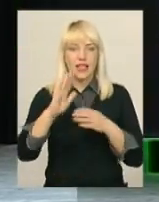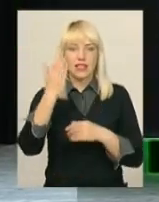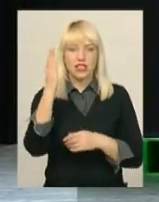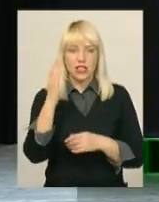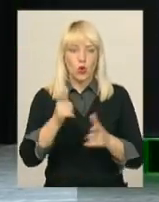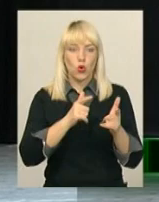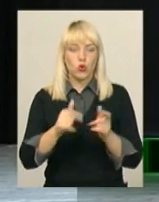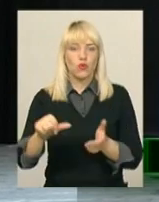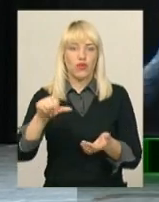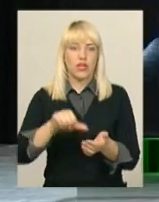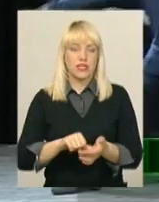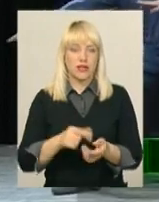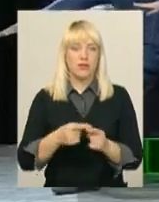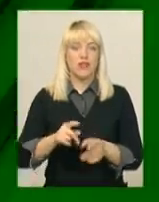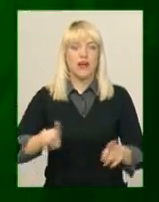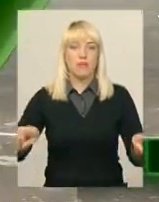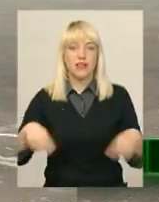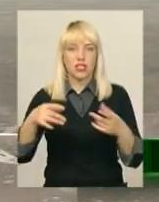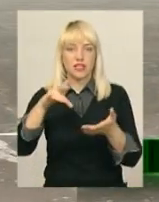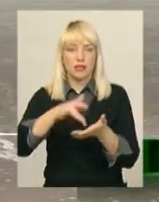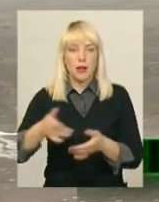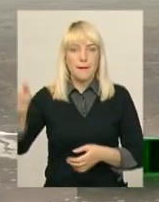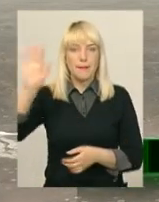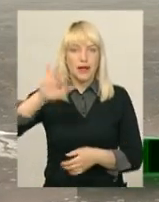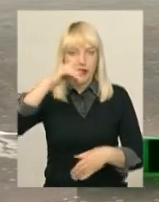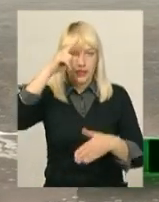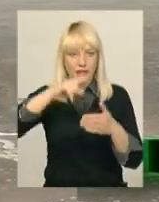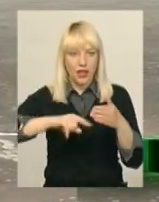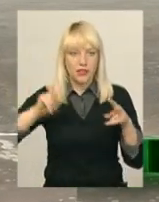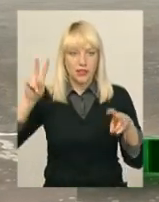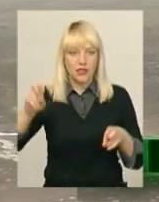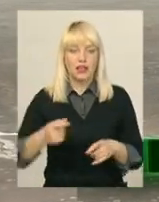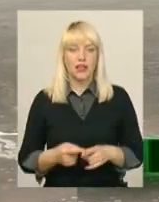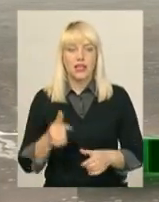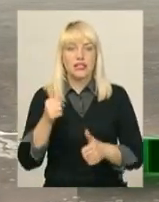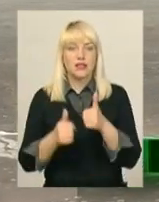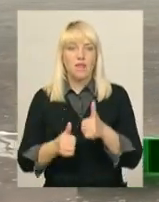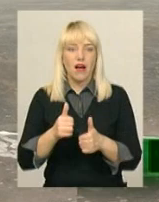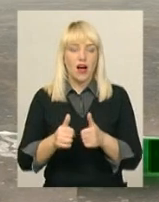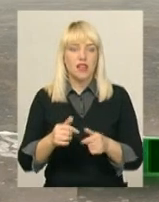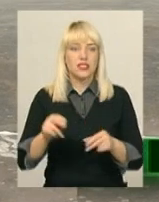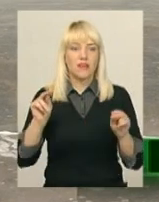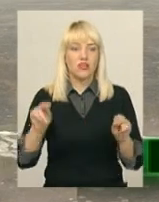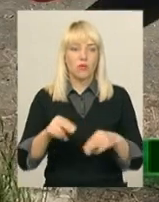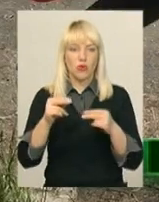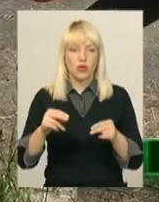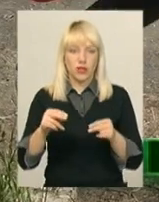реабілітаційному центрі «Берег Надії». 38 спортсменів змагалися на чемпіонаті області завіомодельного спорту серед учнівської молоді.